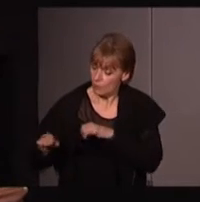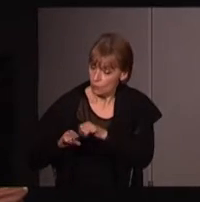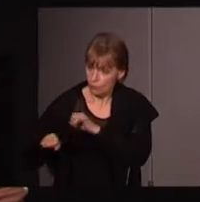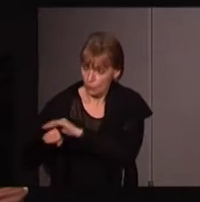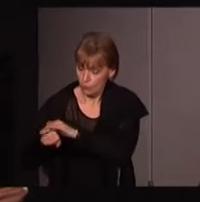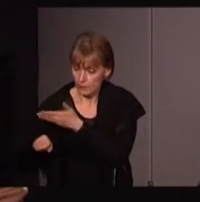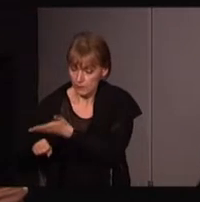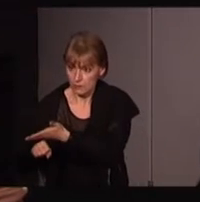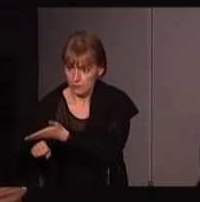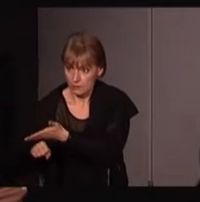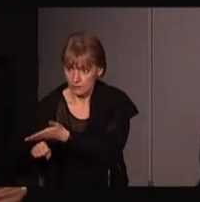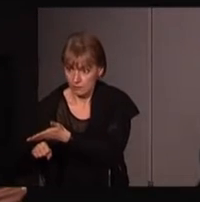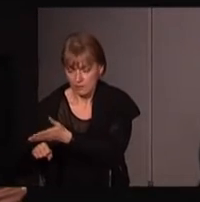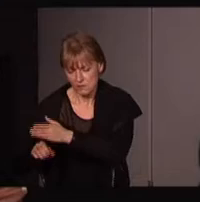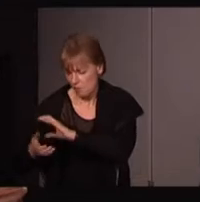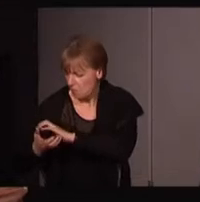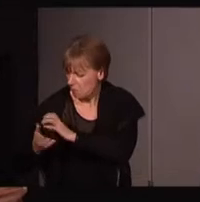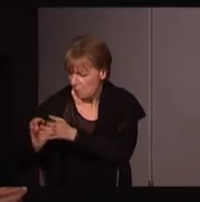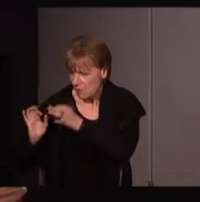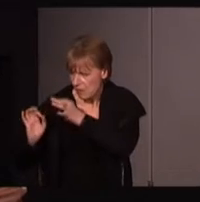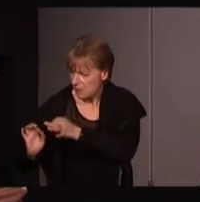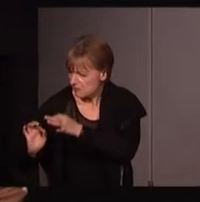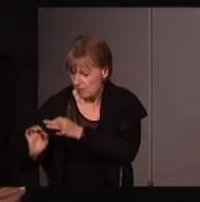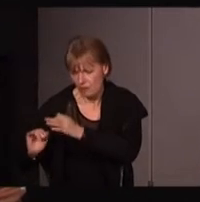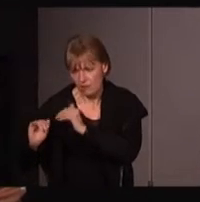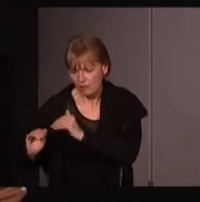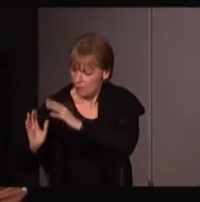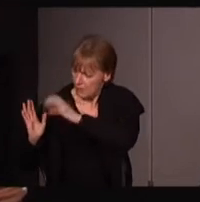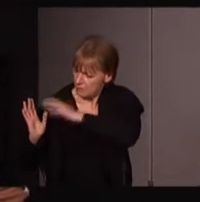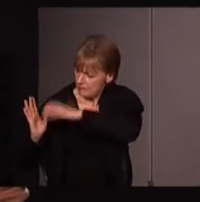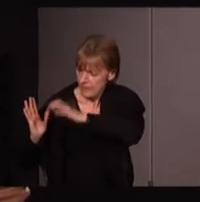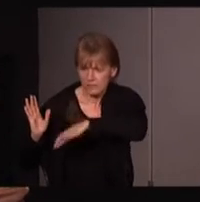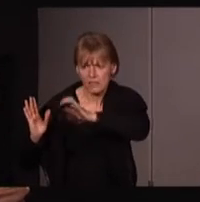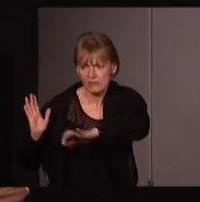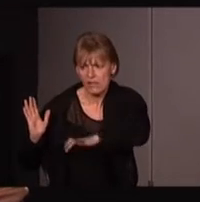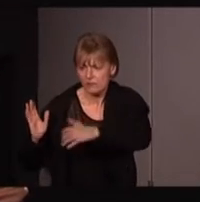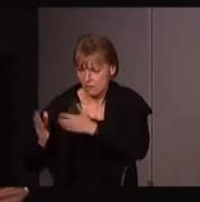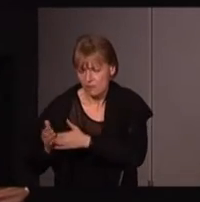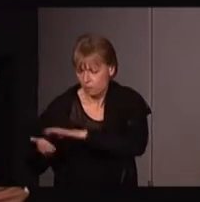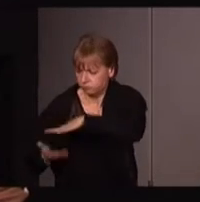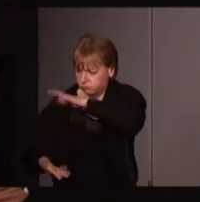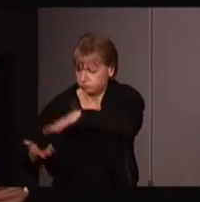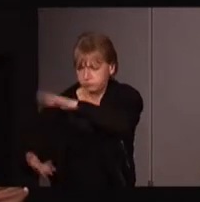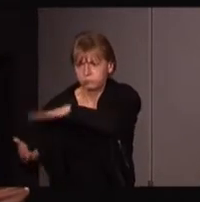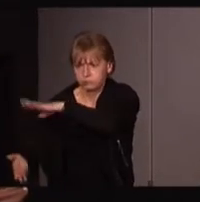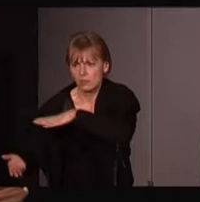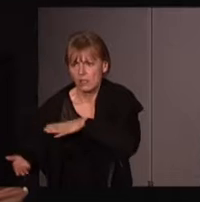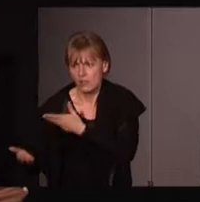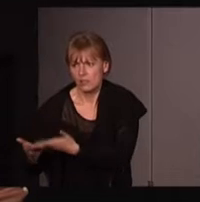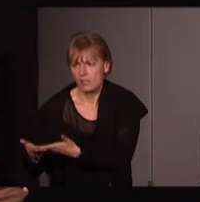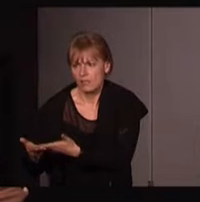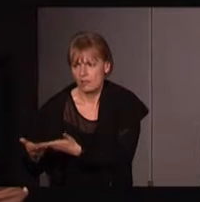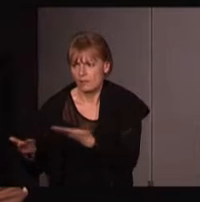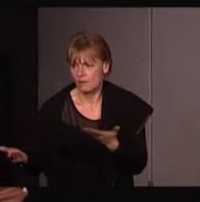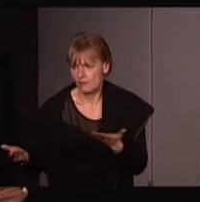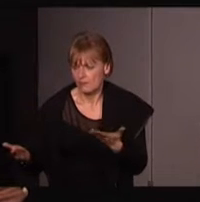politique très complexe qui a produit un certain nombre de textes, quand même, il y même beaucoup de volumes qui sont liés, qui relèvent